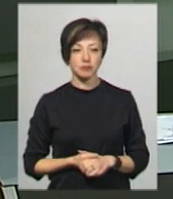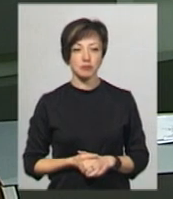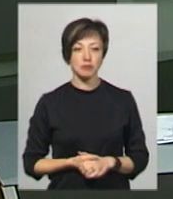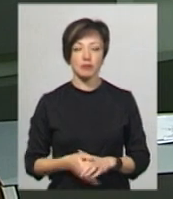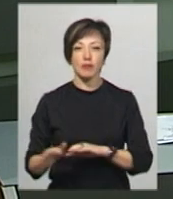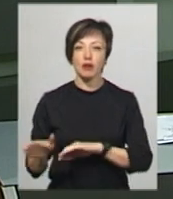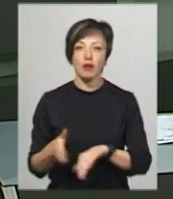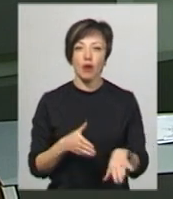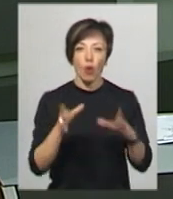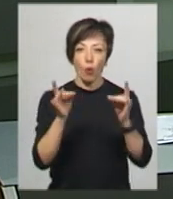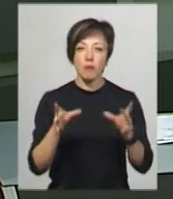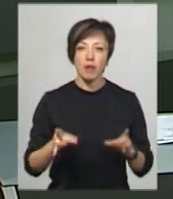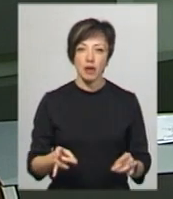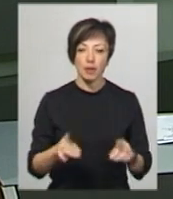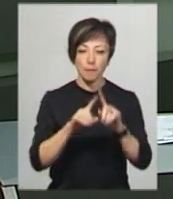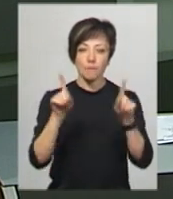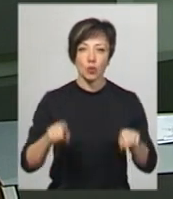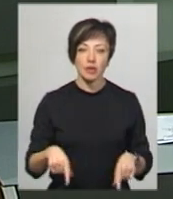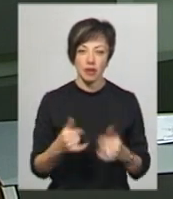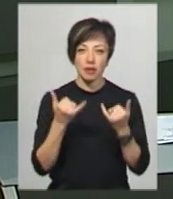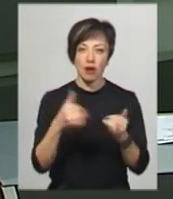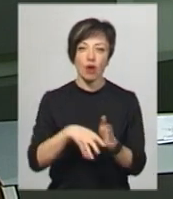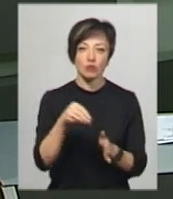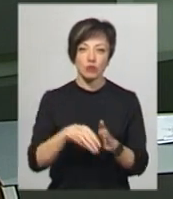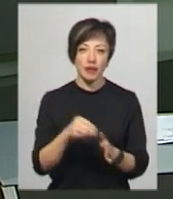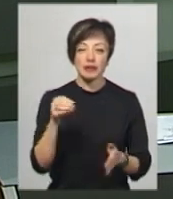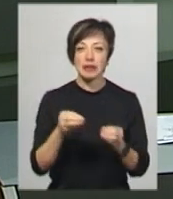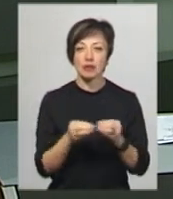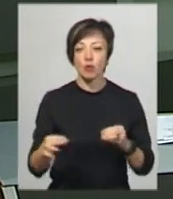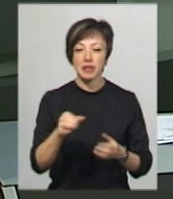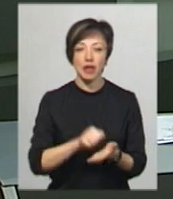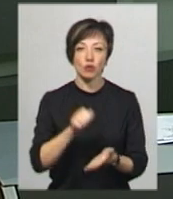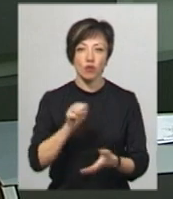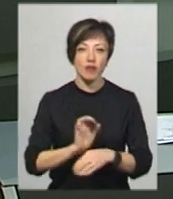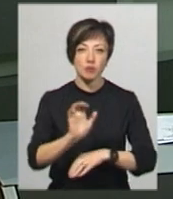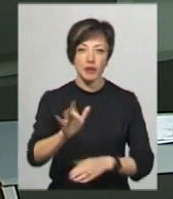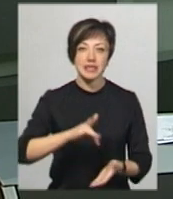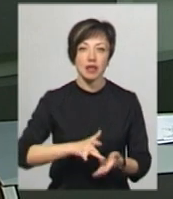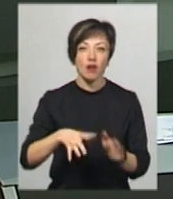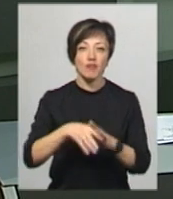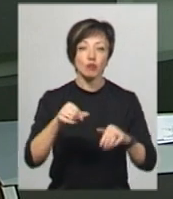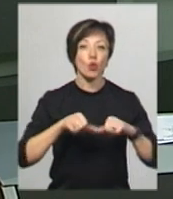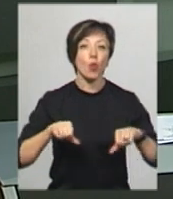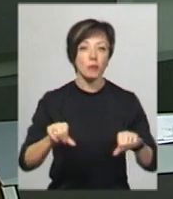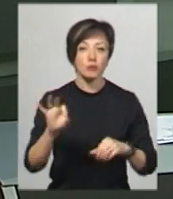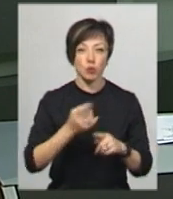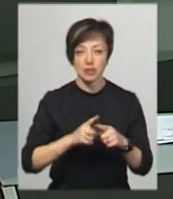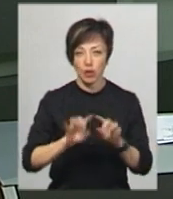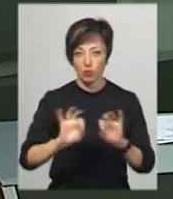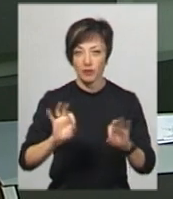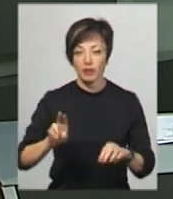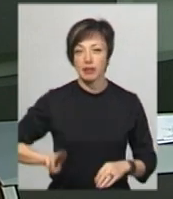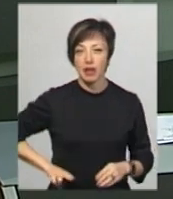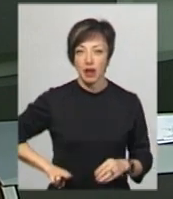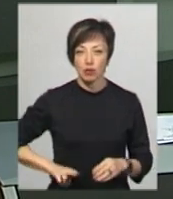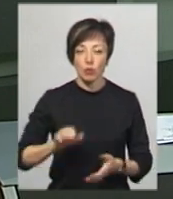Комплекти бюлетенів для голосування в 10 областях надрукували і відправили до Центральної виборчої комісії. Про це розповів директор